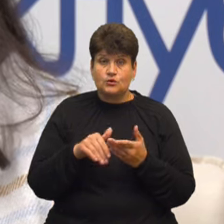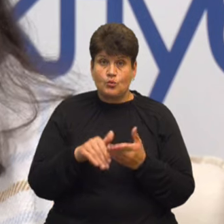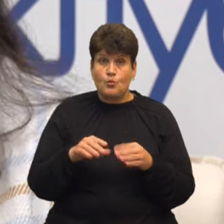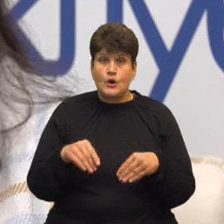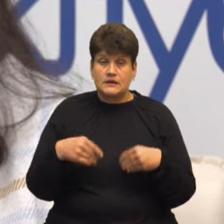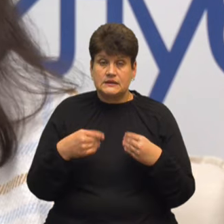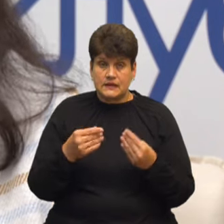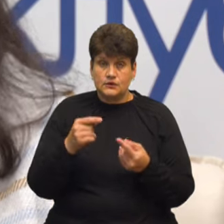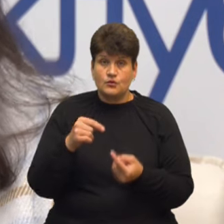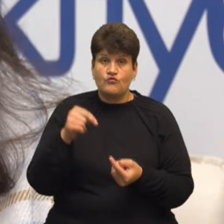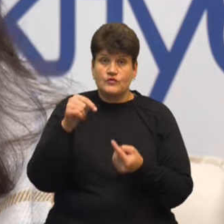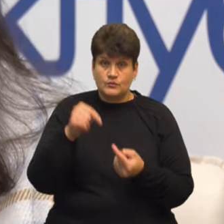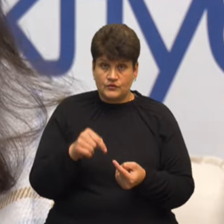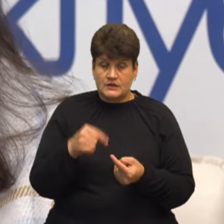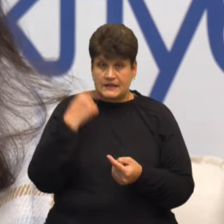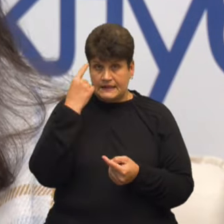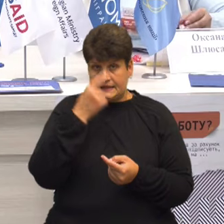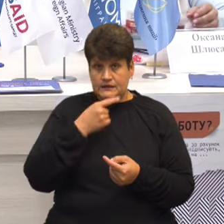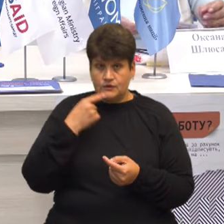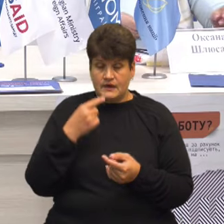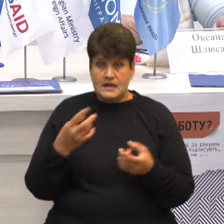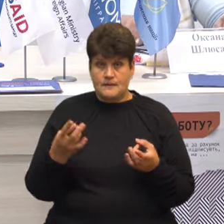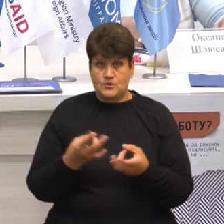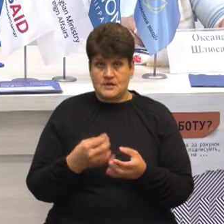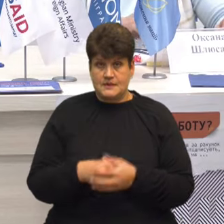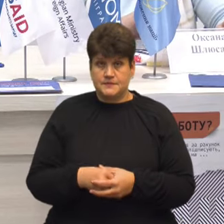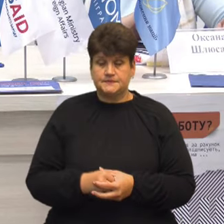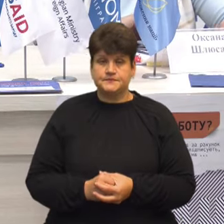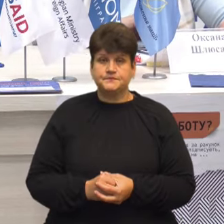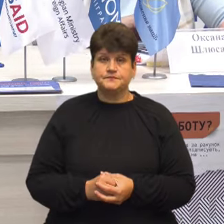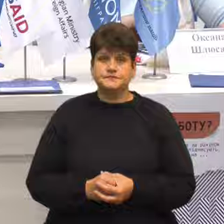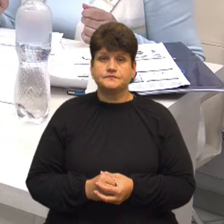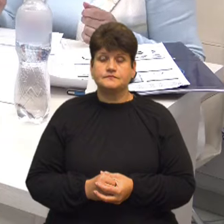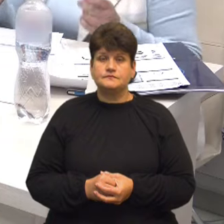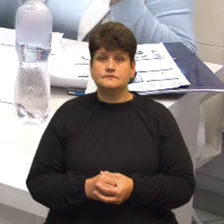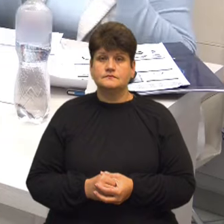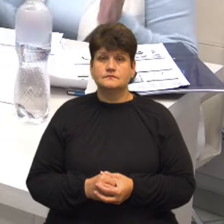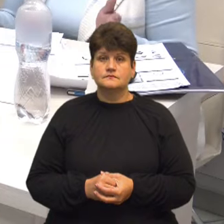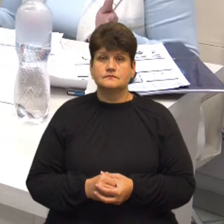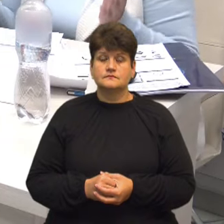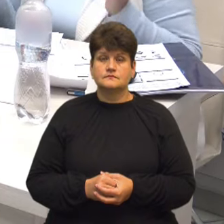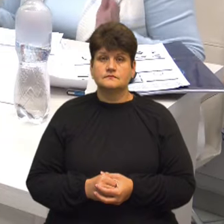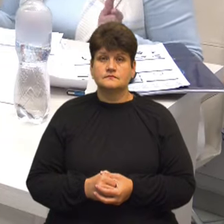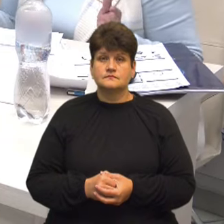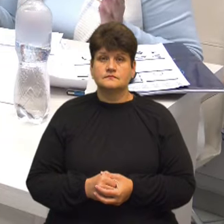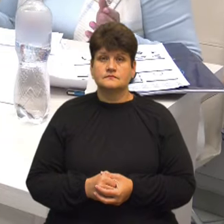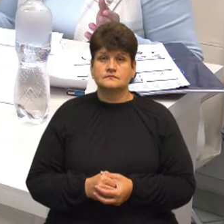у відповідності до індивідуальних потреб Наталія Бунчук, Оксана Галіяш, Суспільне новини, Тернопіль